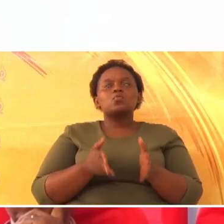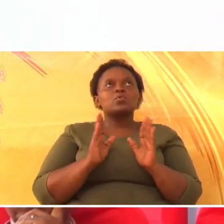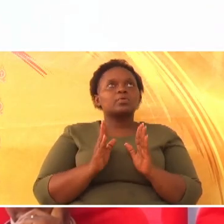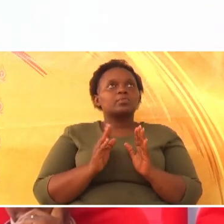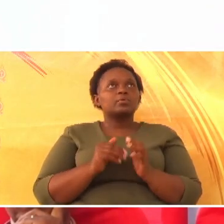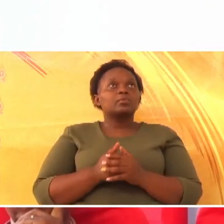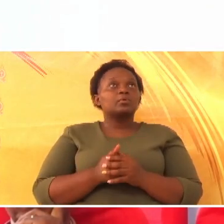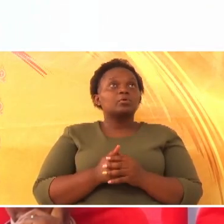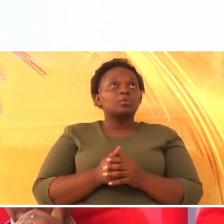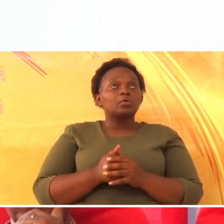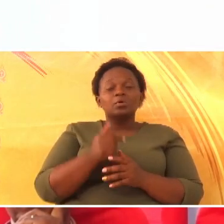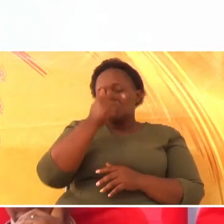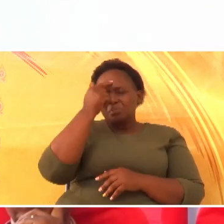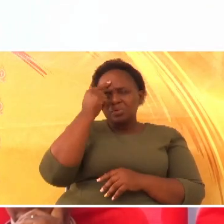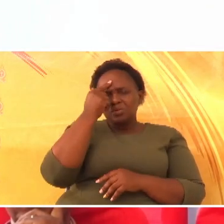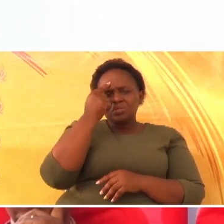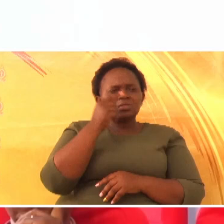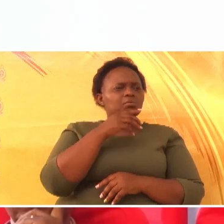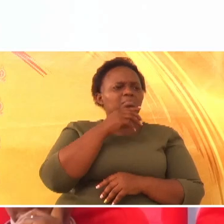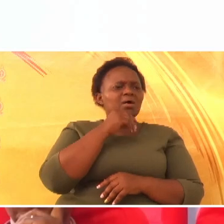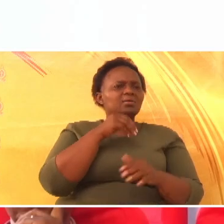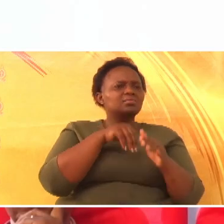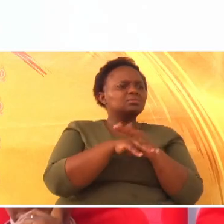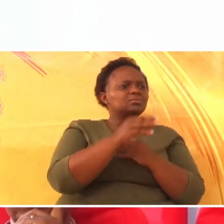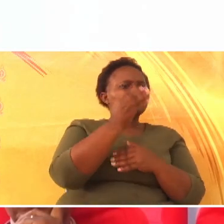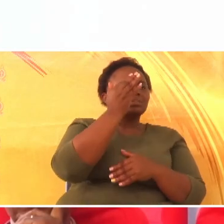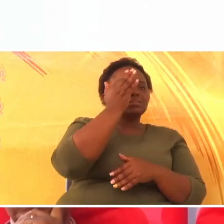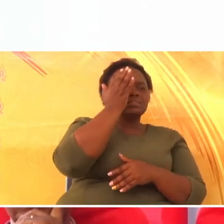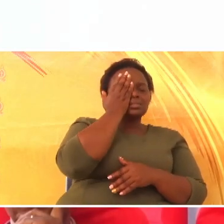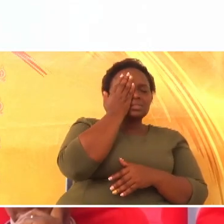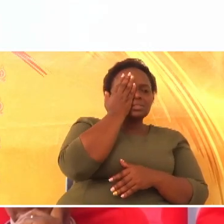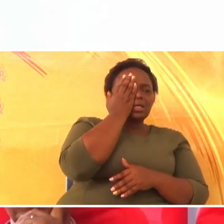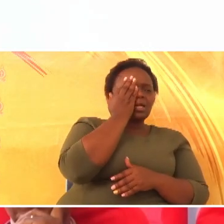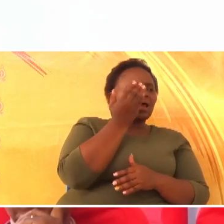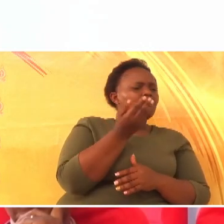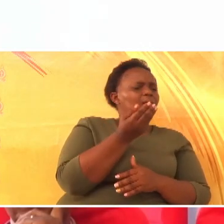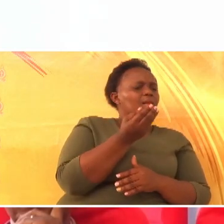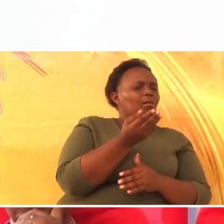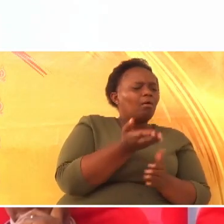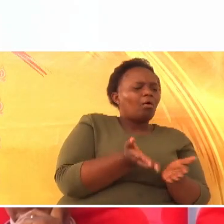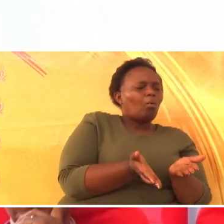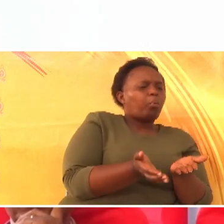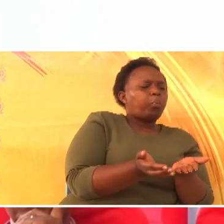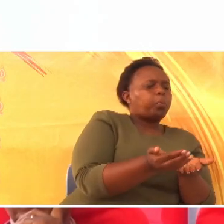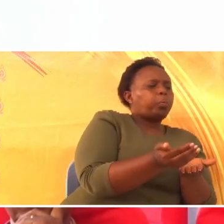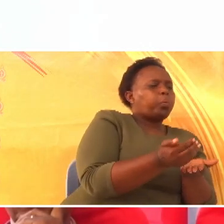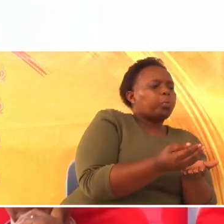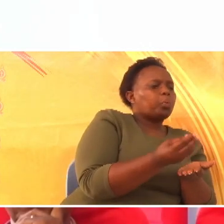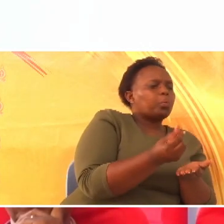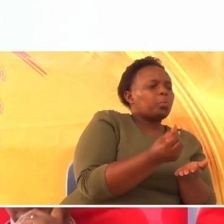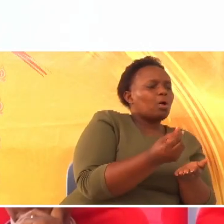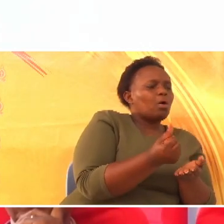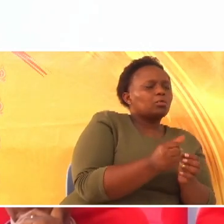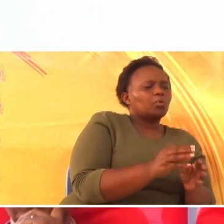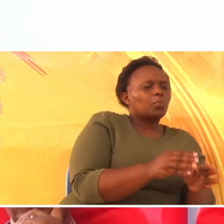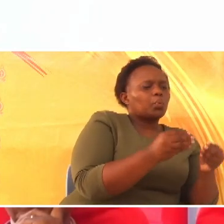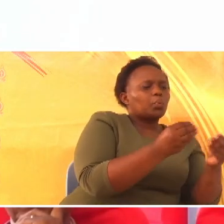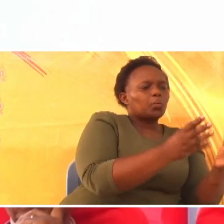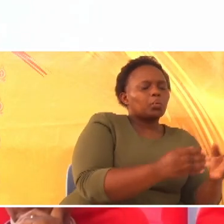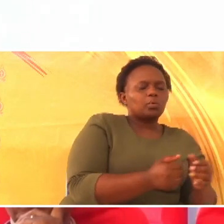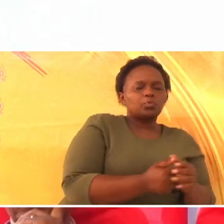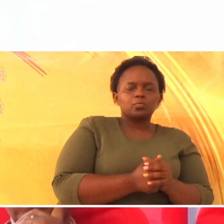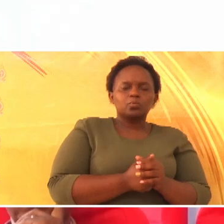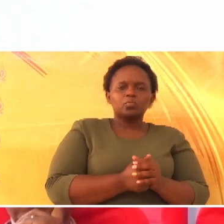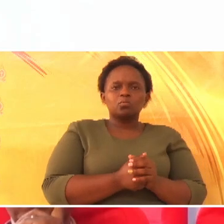kwa sababu wanaume wa Israeli, diyo walikuwa wanatawa sadaka ka Hekaluni. Diyo